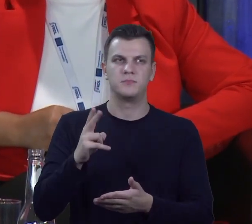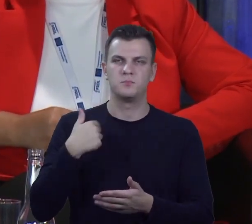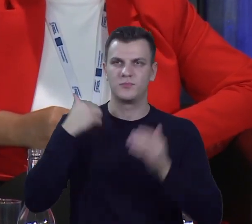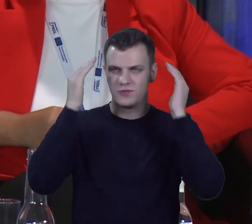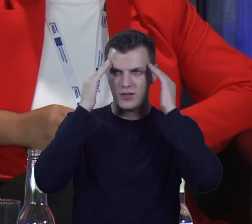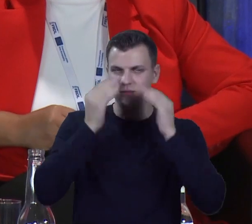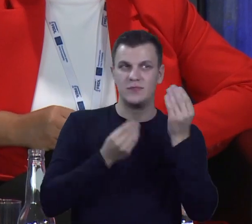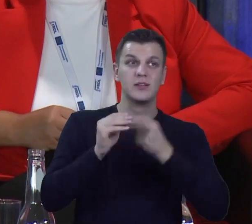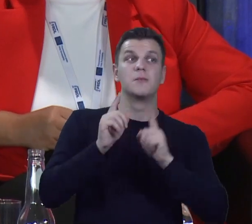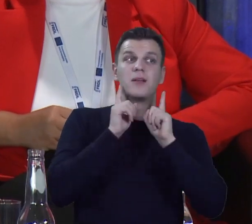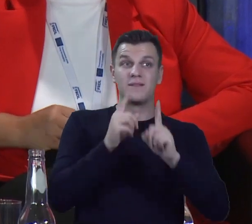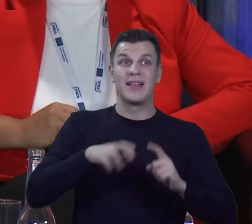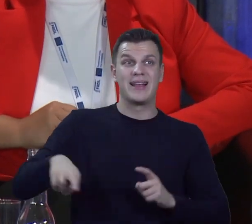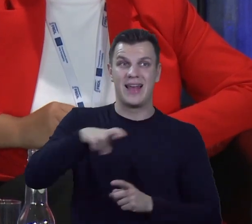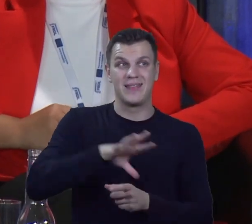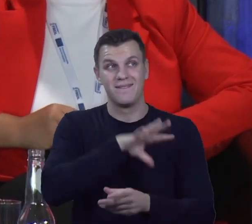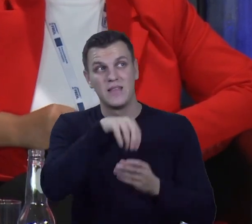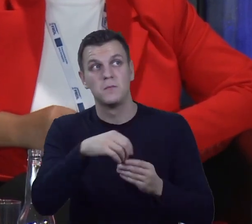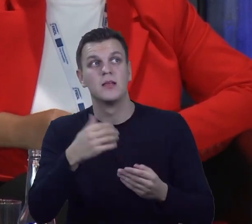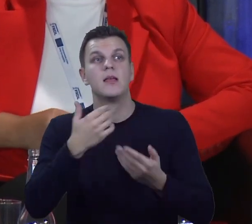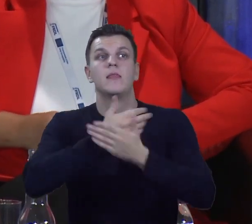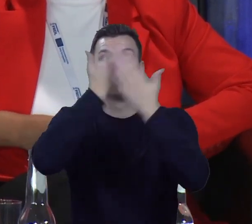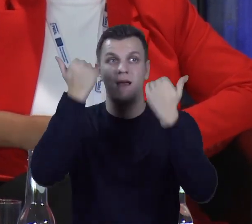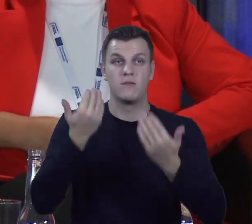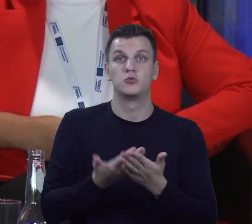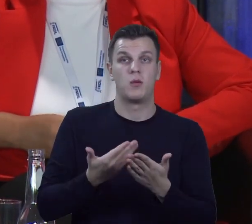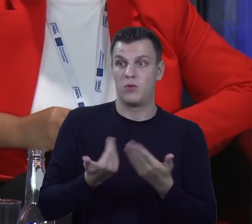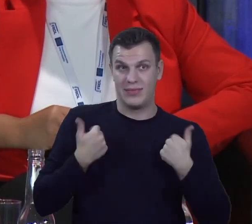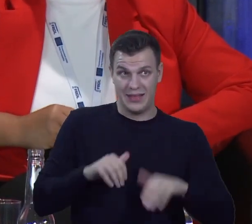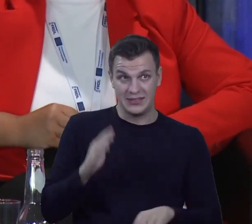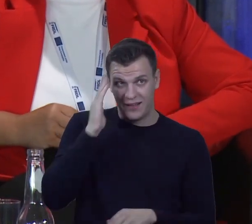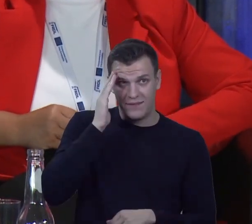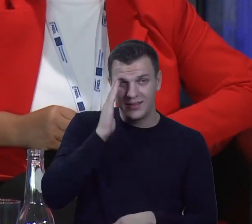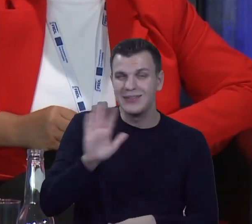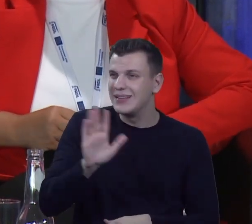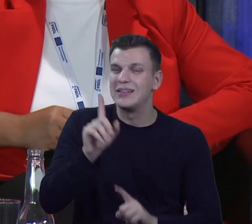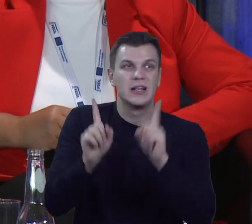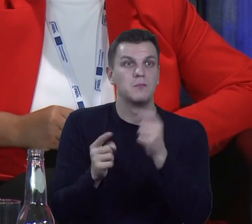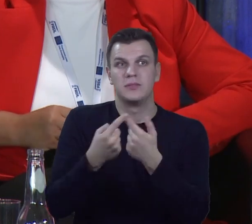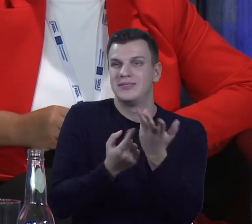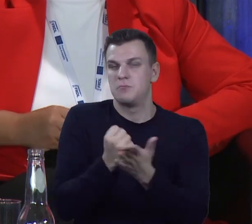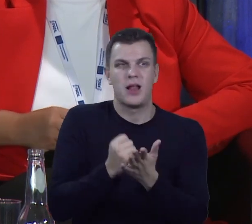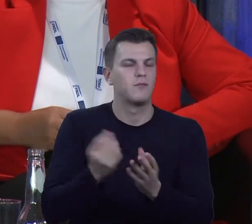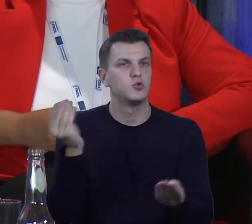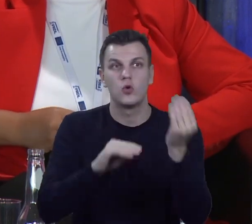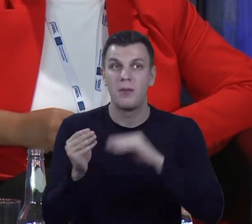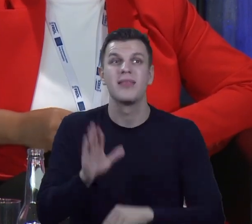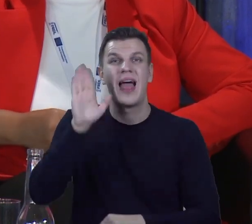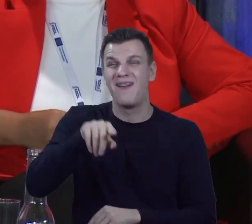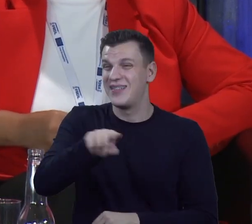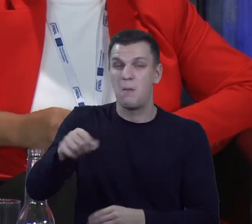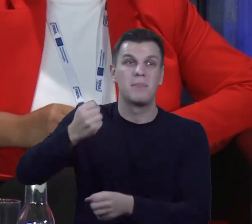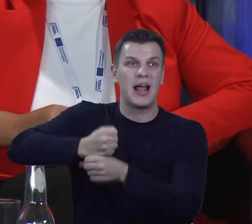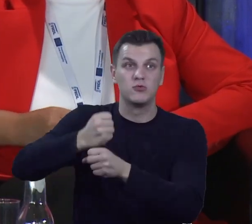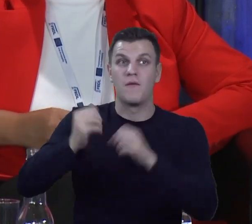radni nie wiedzą, dlatego, że nie chcą wiedzieć. Bo to są dzisiaj tak skomplikowane rzeczy, że dzisiaj często pracownik merytoryczny